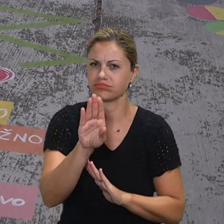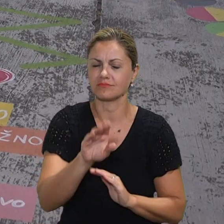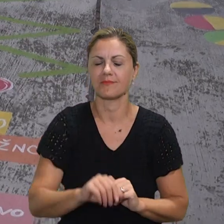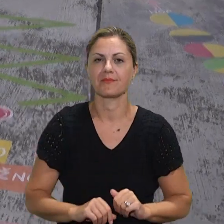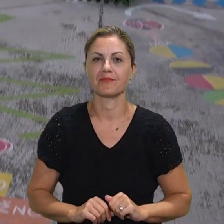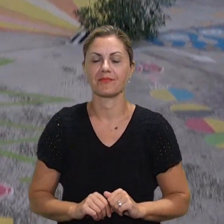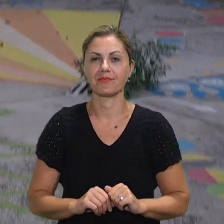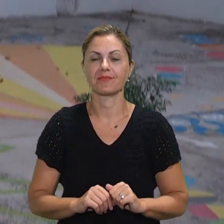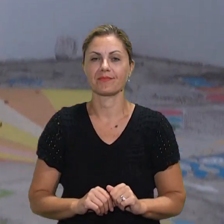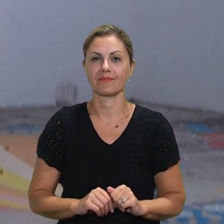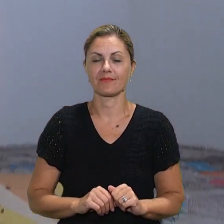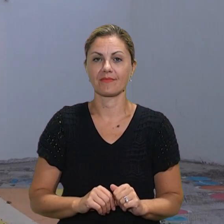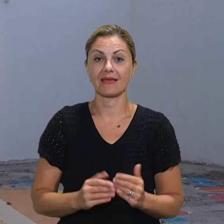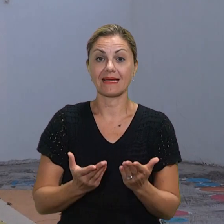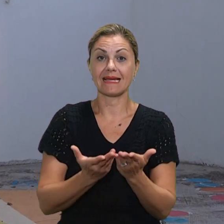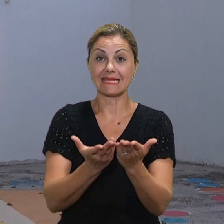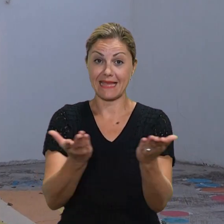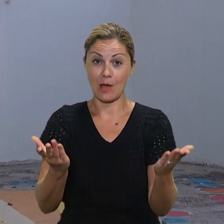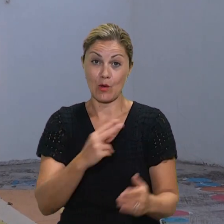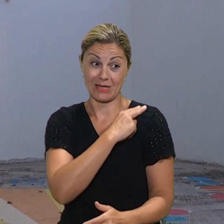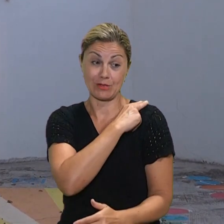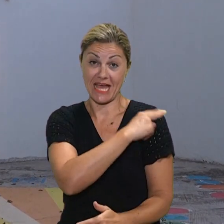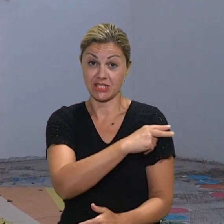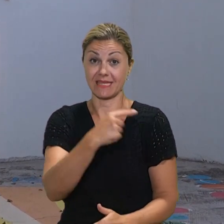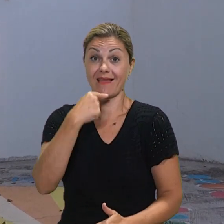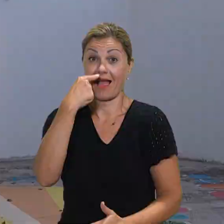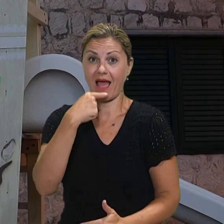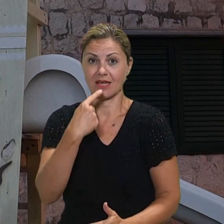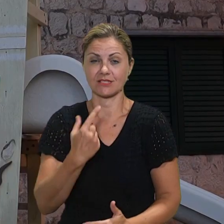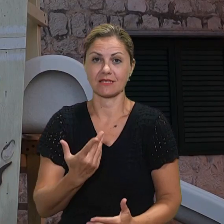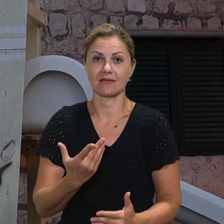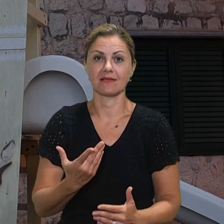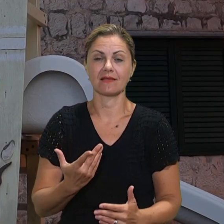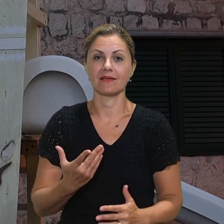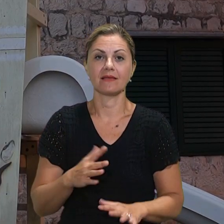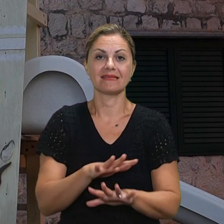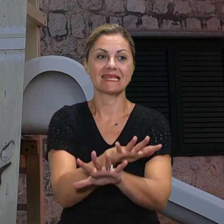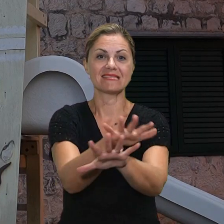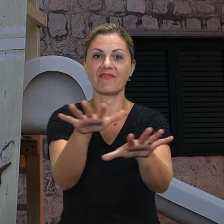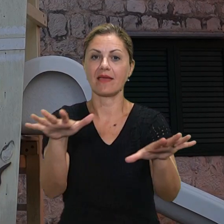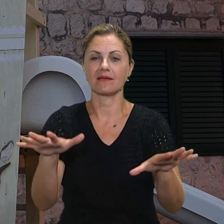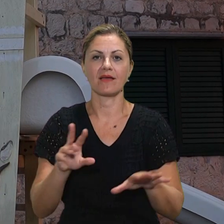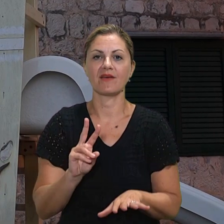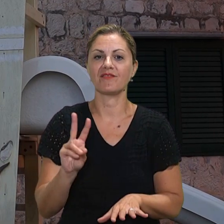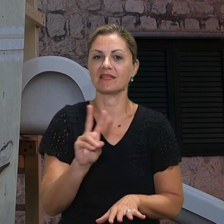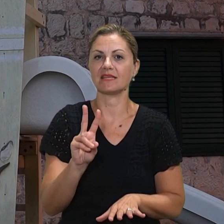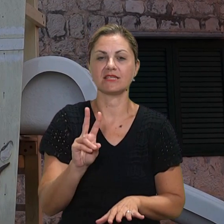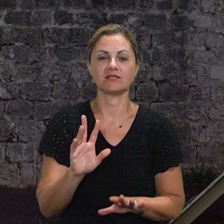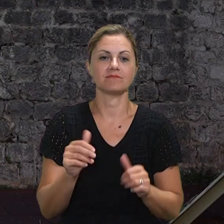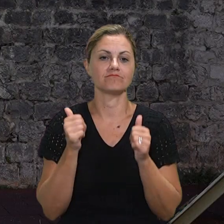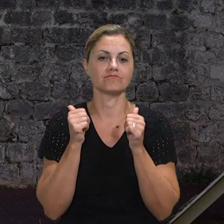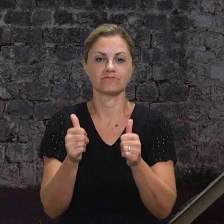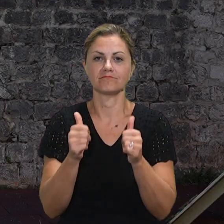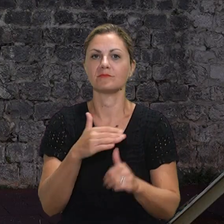Proširenjem vrtića i rekonstrukcijom ostalih vrtića gradonačelnik tvrdi kako se time zatvara mreža vrtića te da će se onda